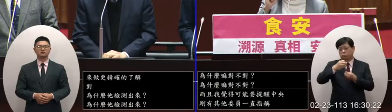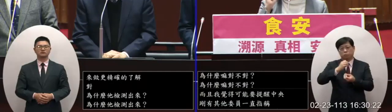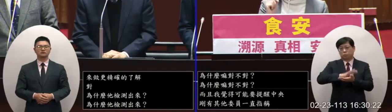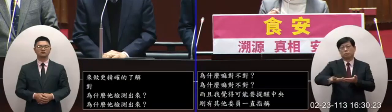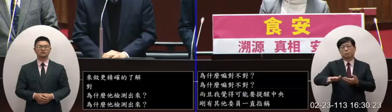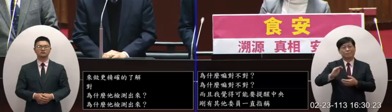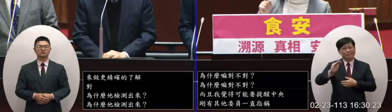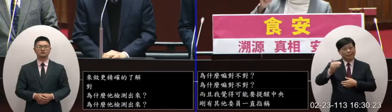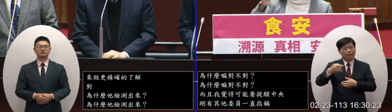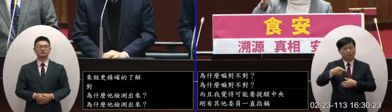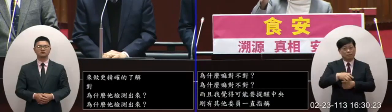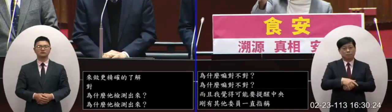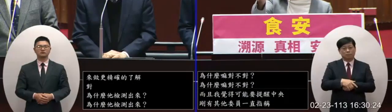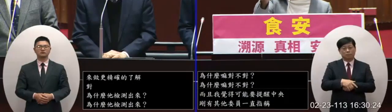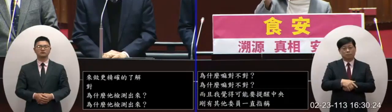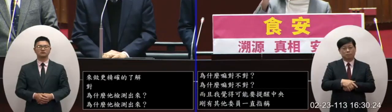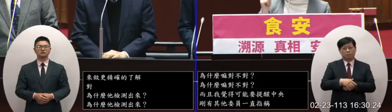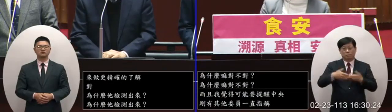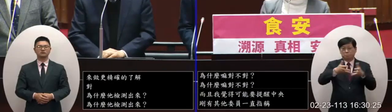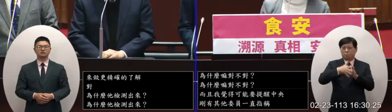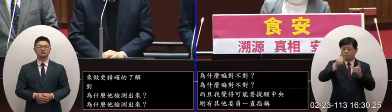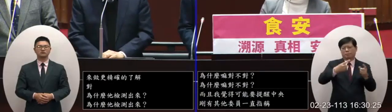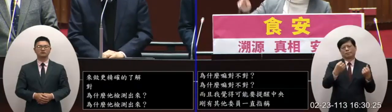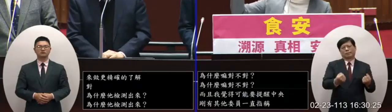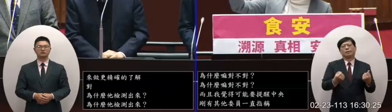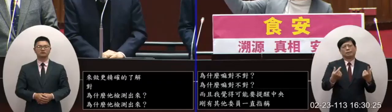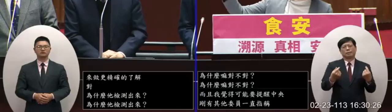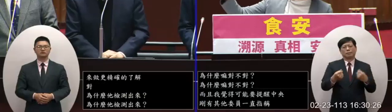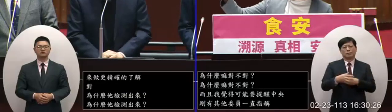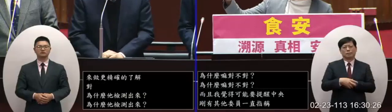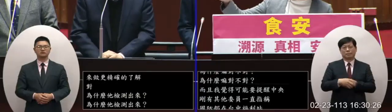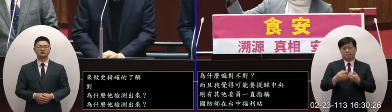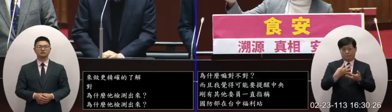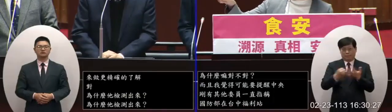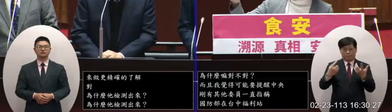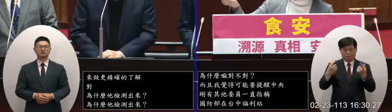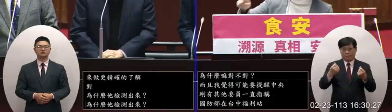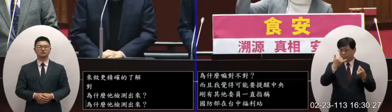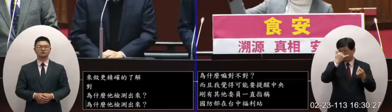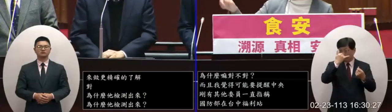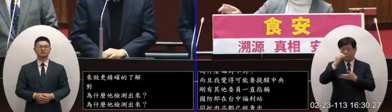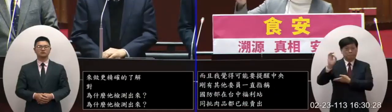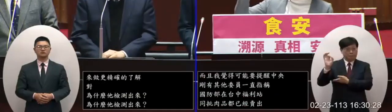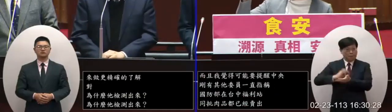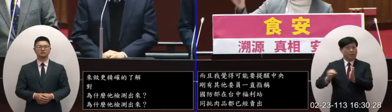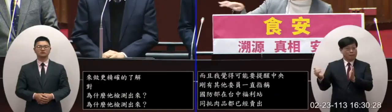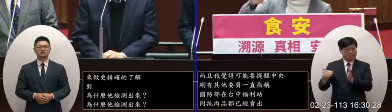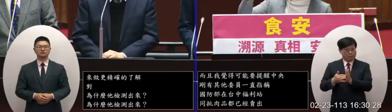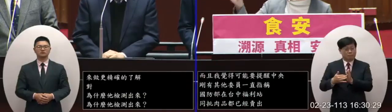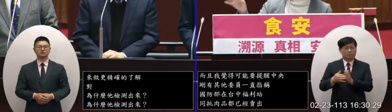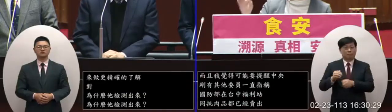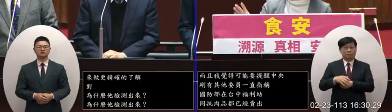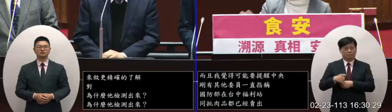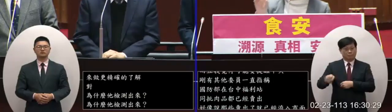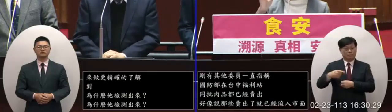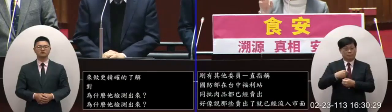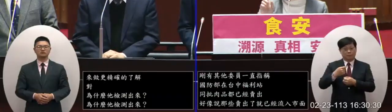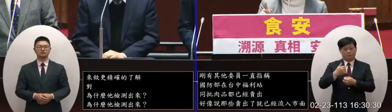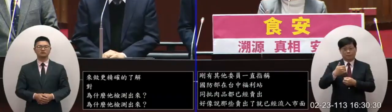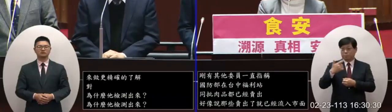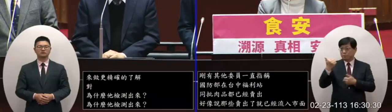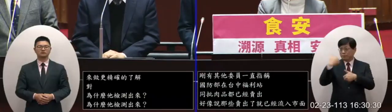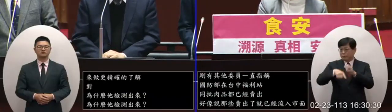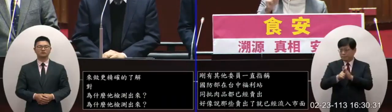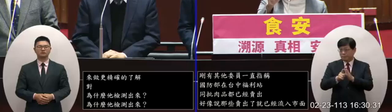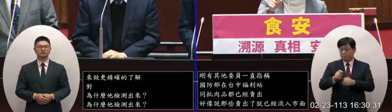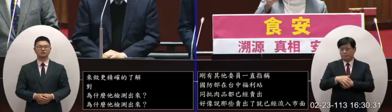院長部長他們都在這裡同批的肉品賣出的那一批的肉品不